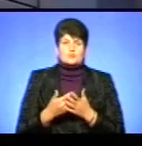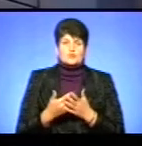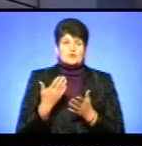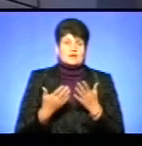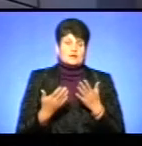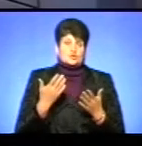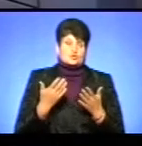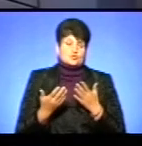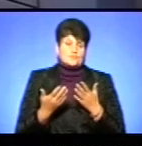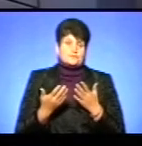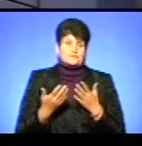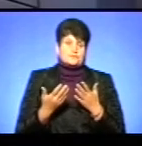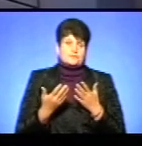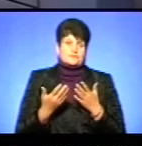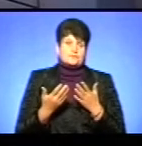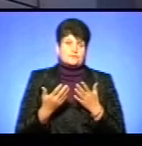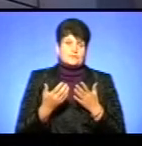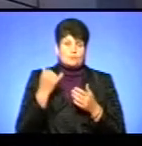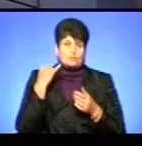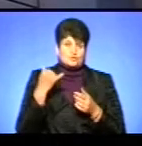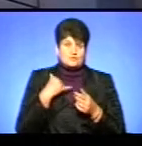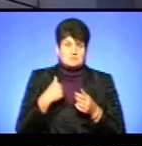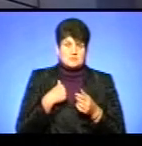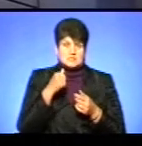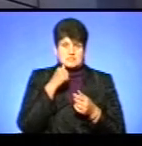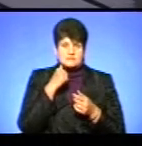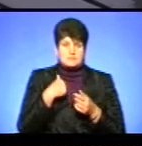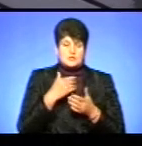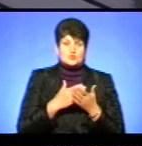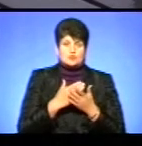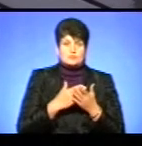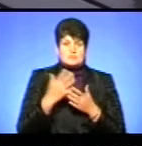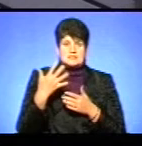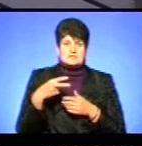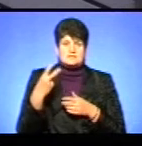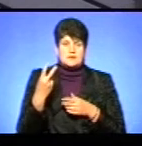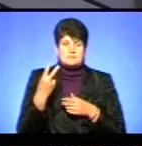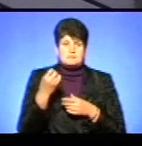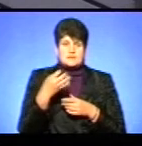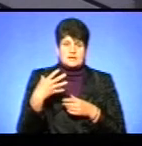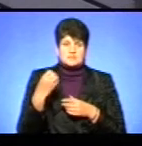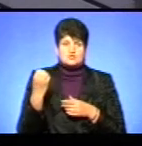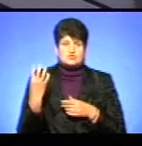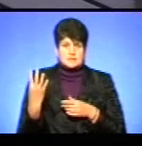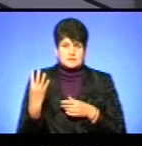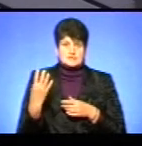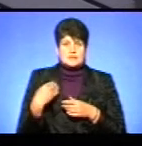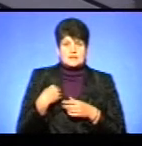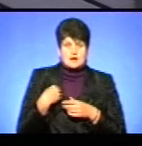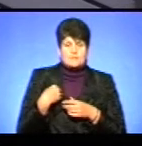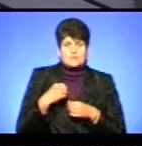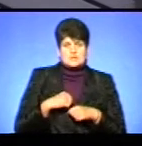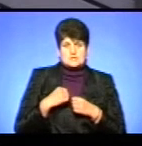якщо, перезвоніть мені завтра на мій службовий телефон, 52-15-14, і я